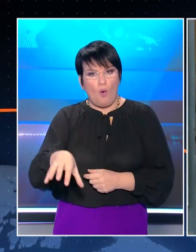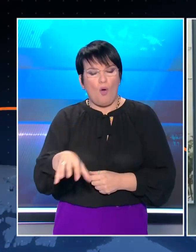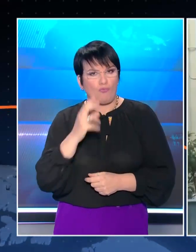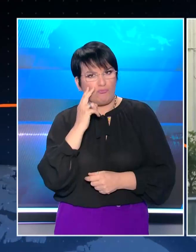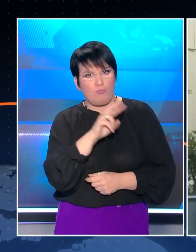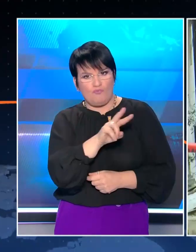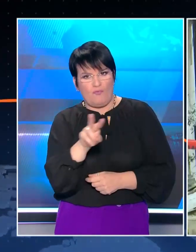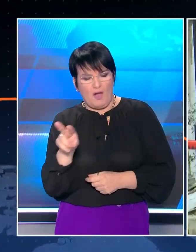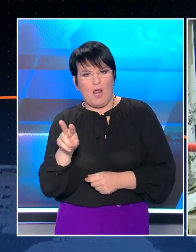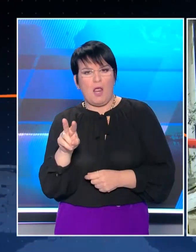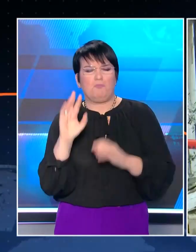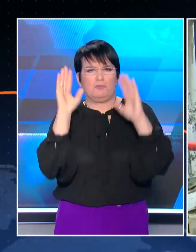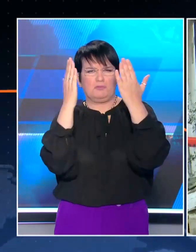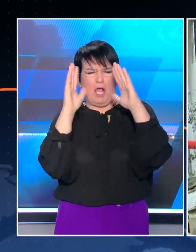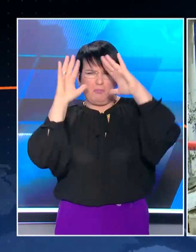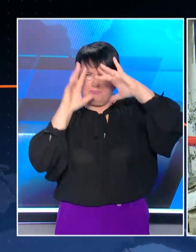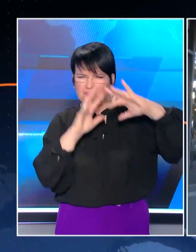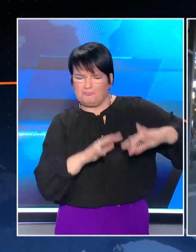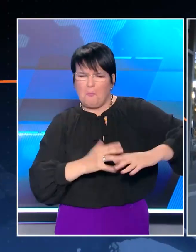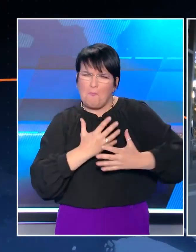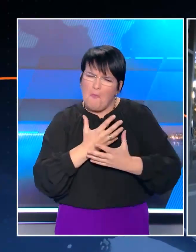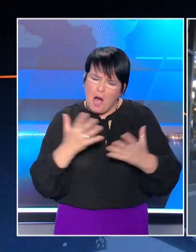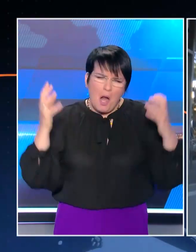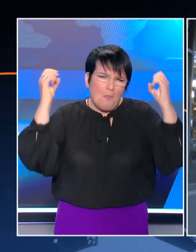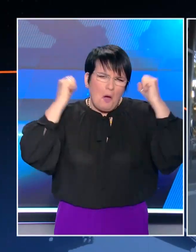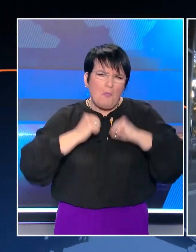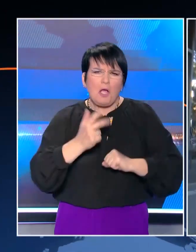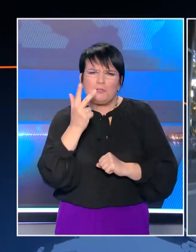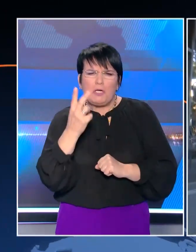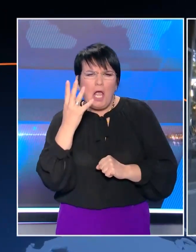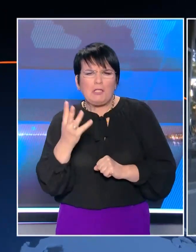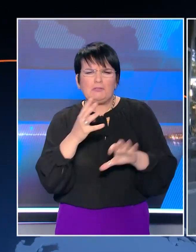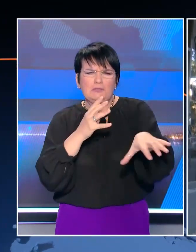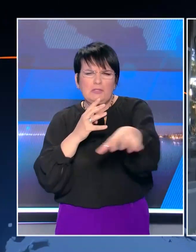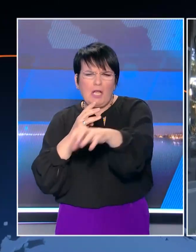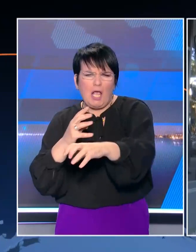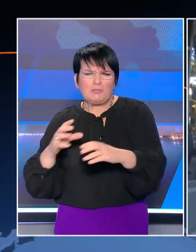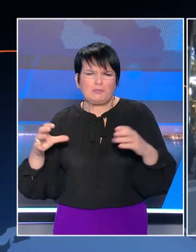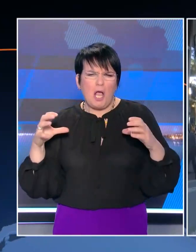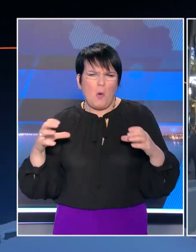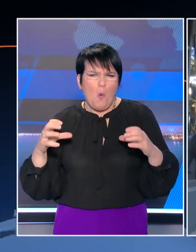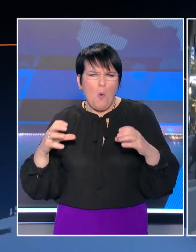ο χώρος που βλέπετε. Μεγάλη ζημιά, πάρα πολύ μεγάλη ζημιά. Το λιγότερο πέρα ήταν 3-4 μασούρια δυναμή της εδώ πέρα.